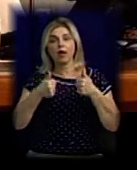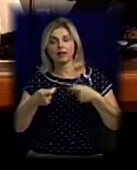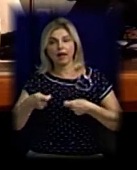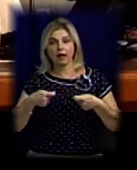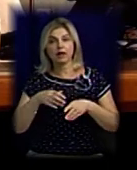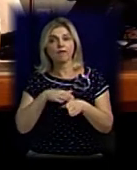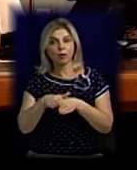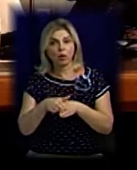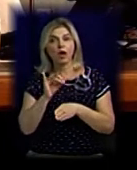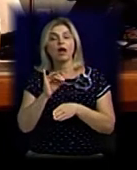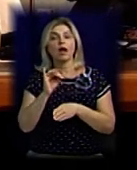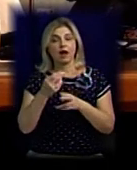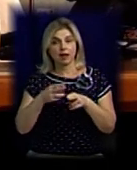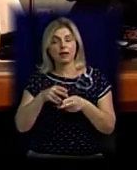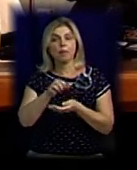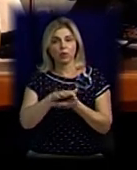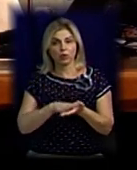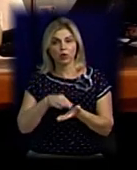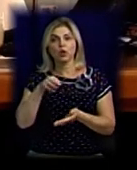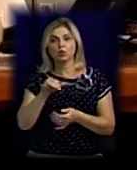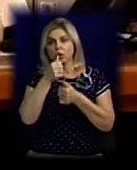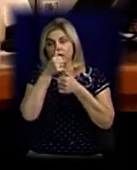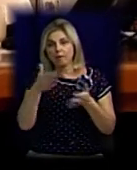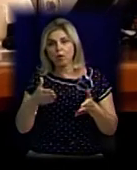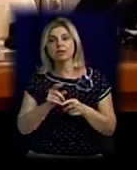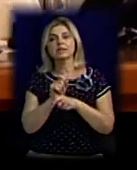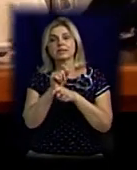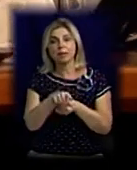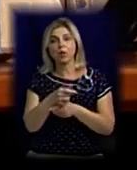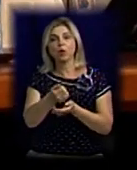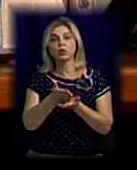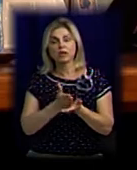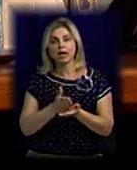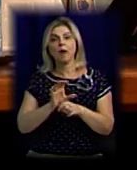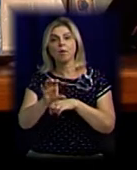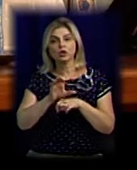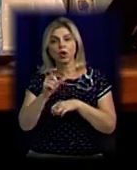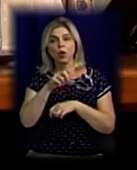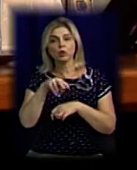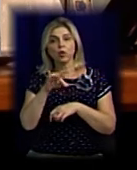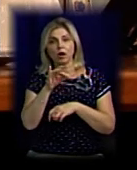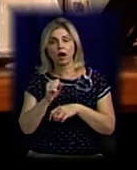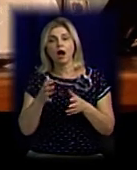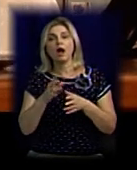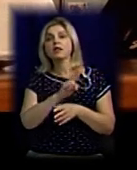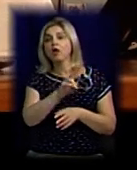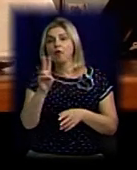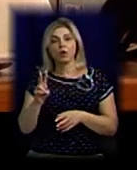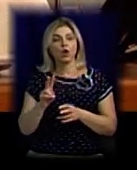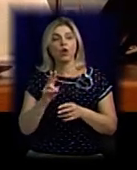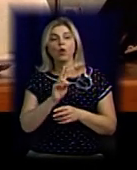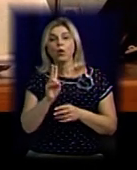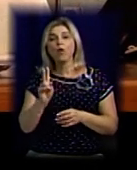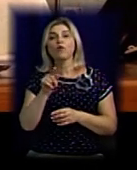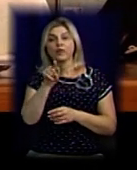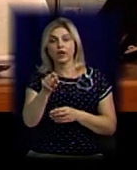продовжується, то не можна замовити послуги з постачання хлору вже більше ні в кого, ніж у того, кого